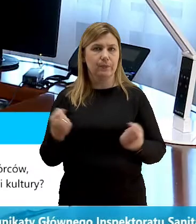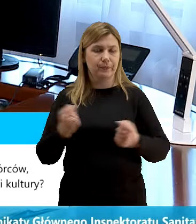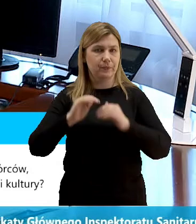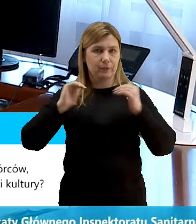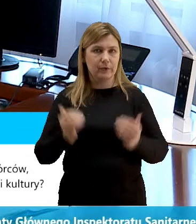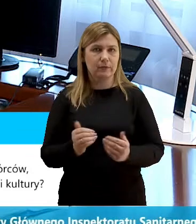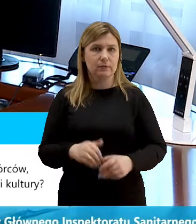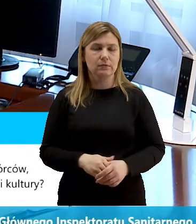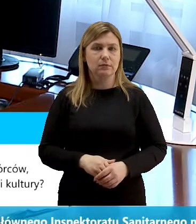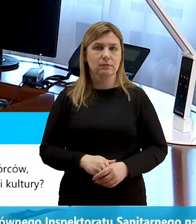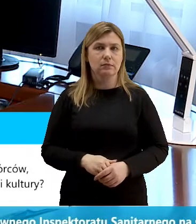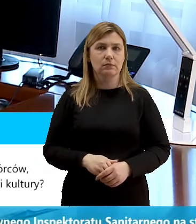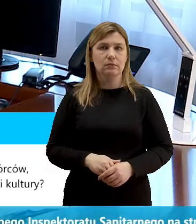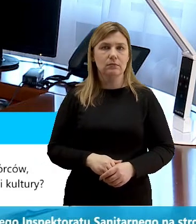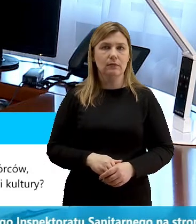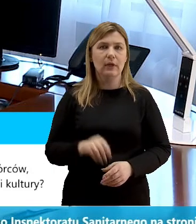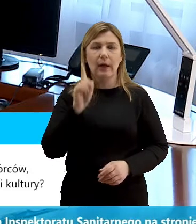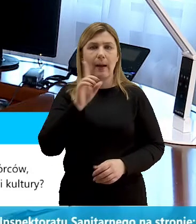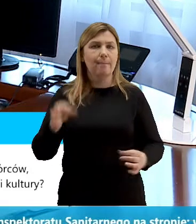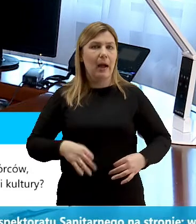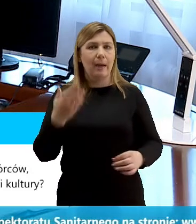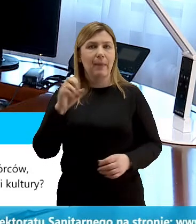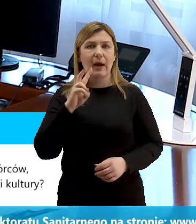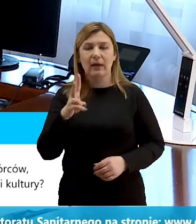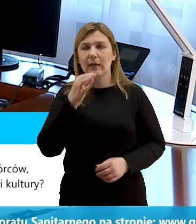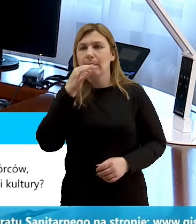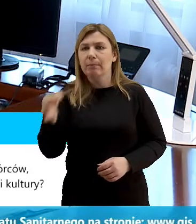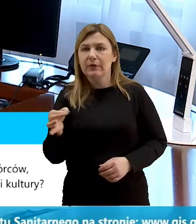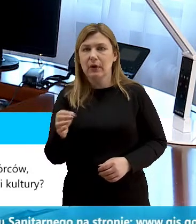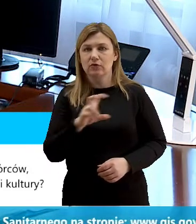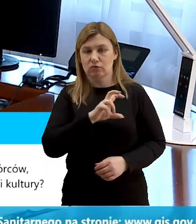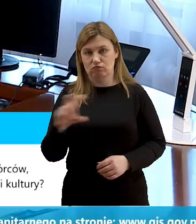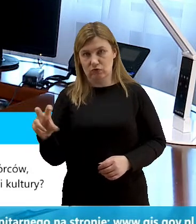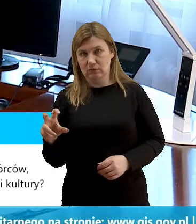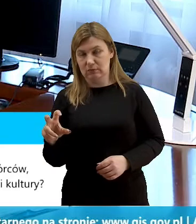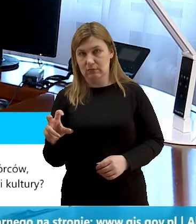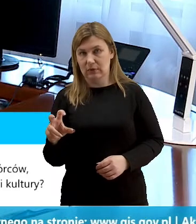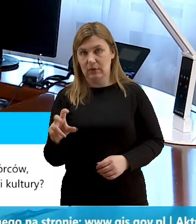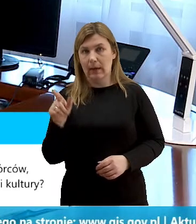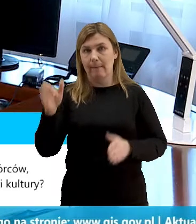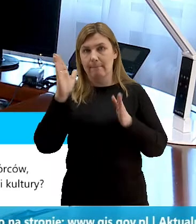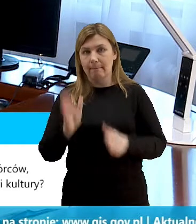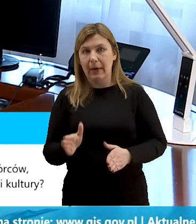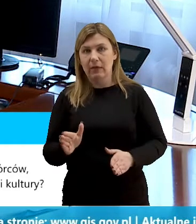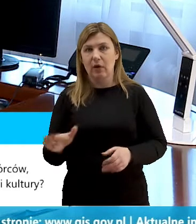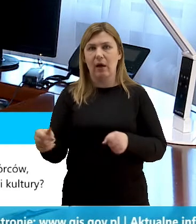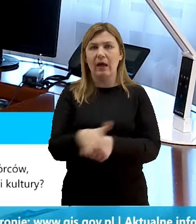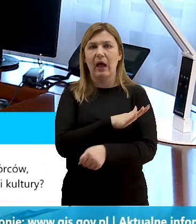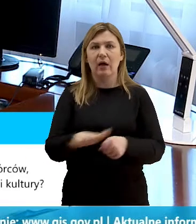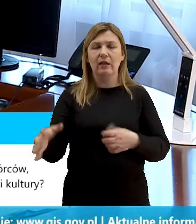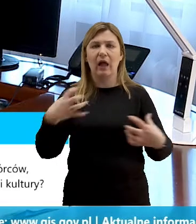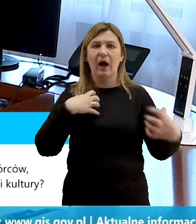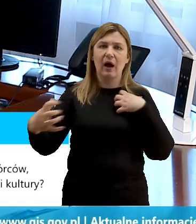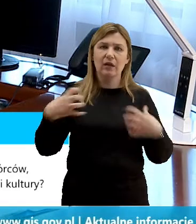pan Marek Maj pyta czy przewiduje pan jakąś formę rekompensaty dla artystów twórców